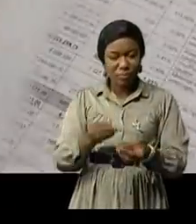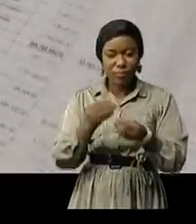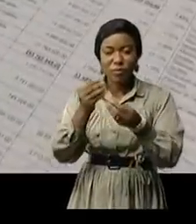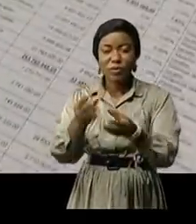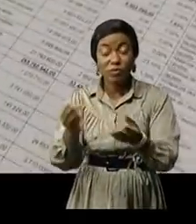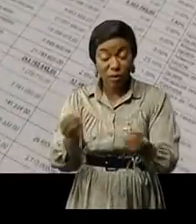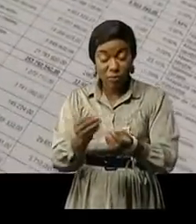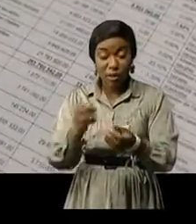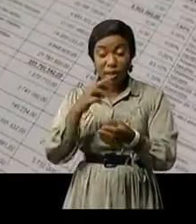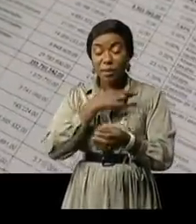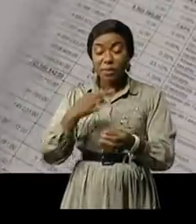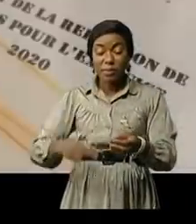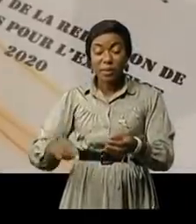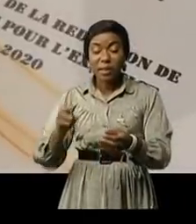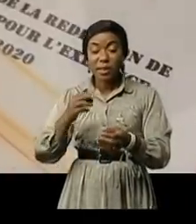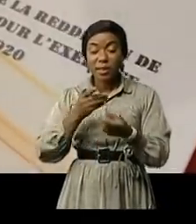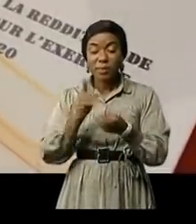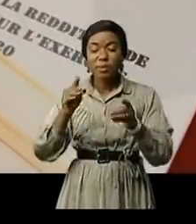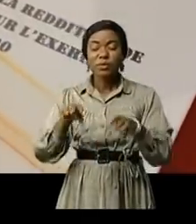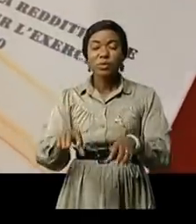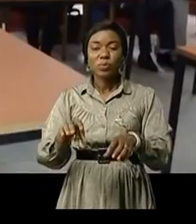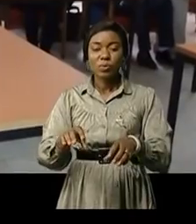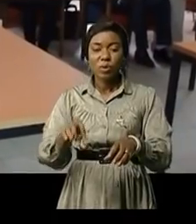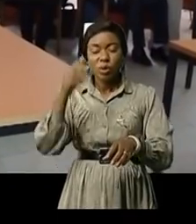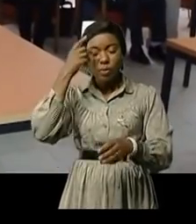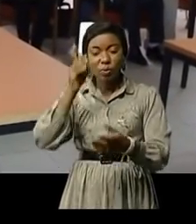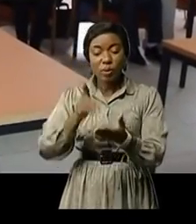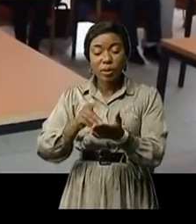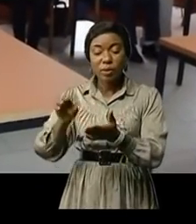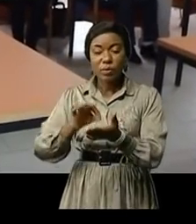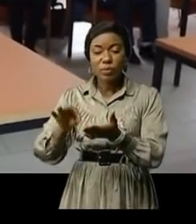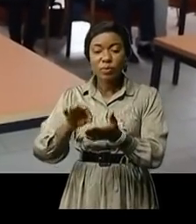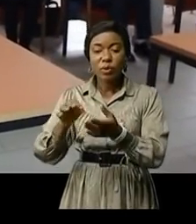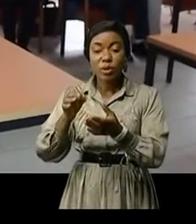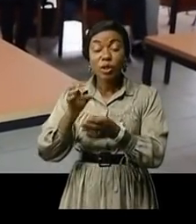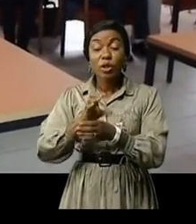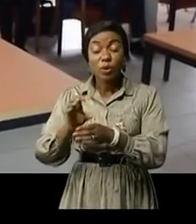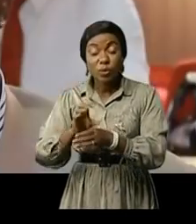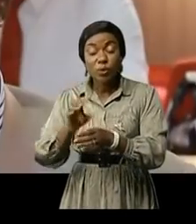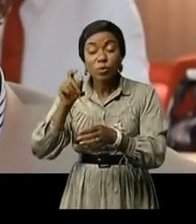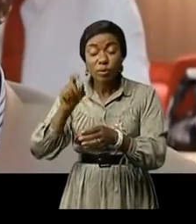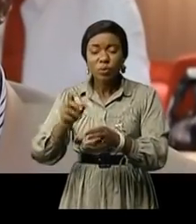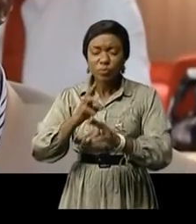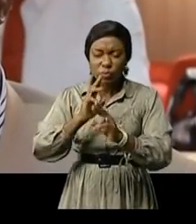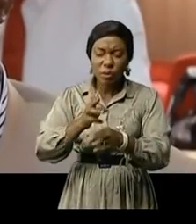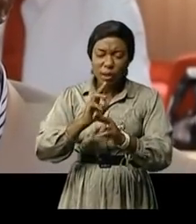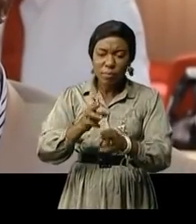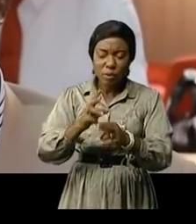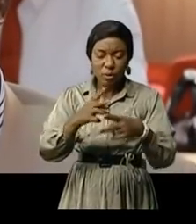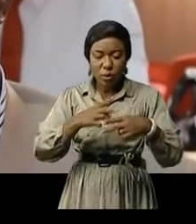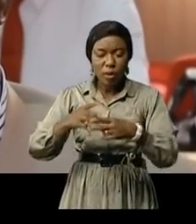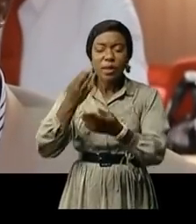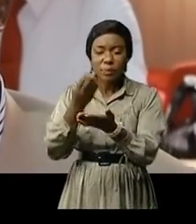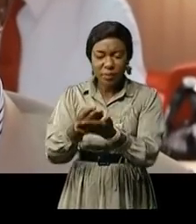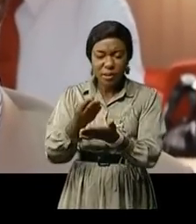des Comptes affirme-t-il a pour mission de contrôler la gestion des comptes publics en rapport avec le budget de l